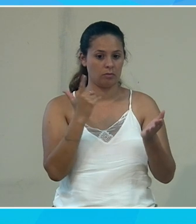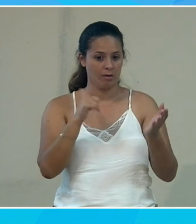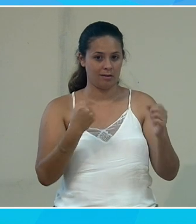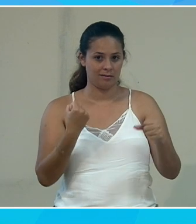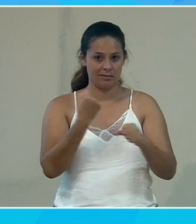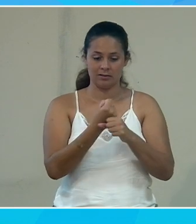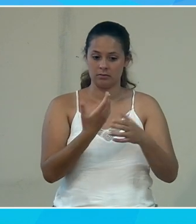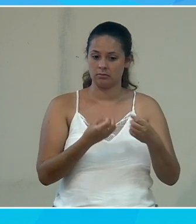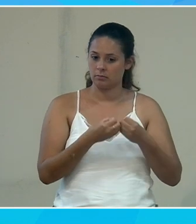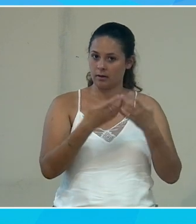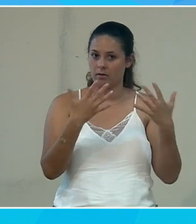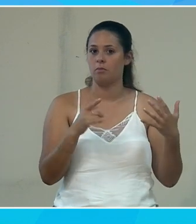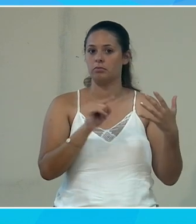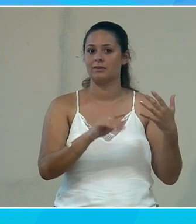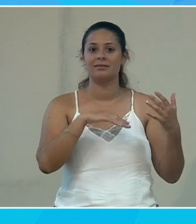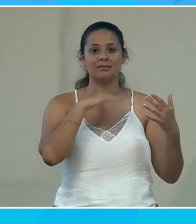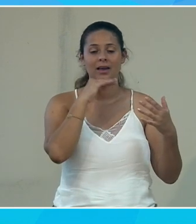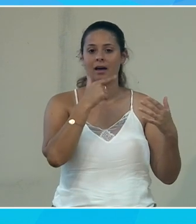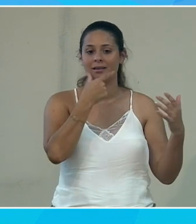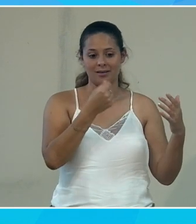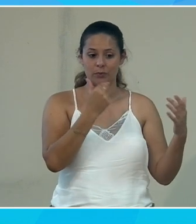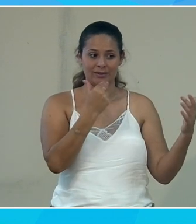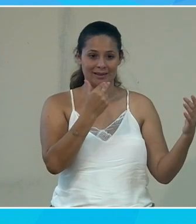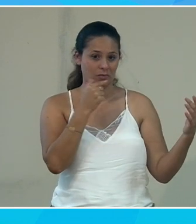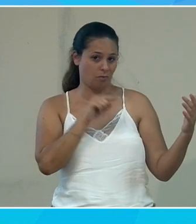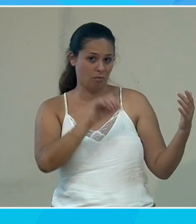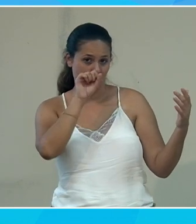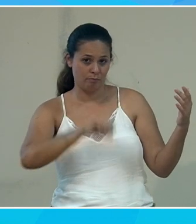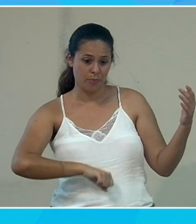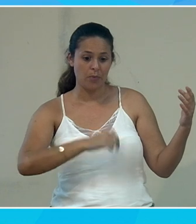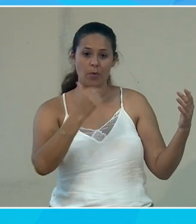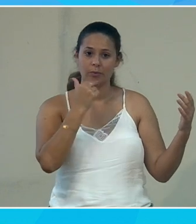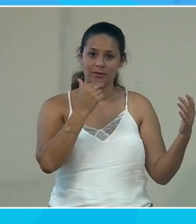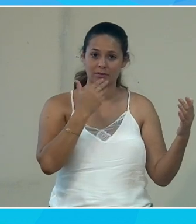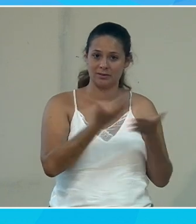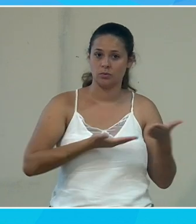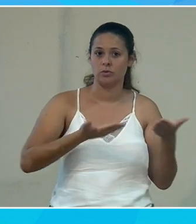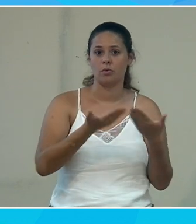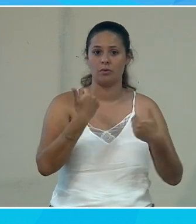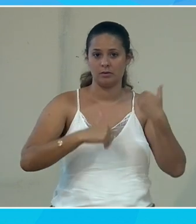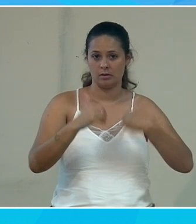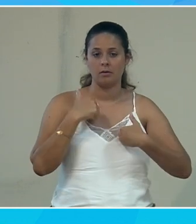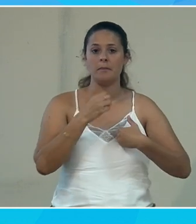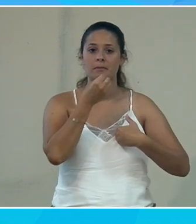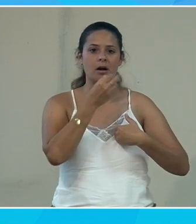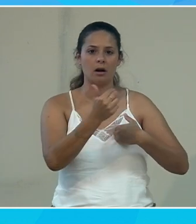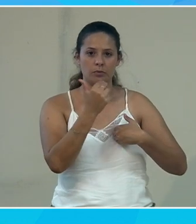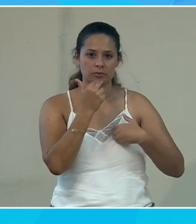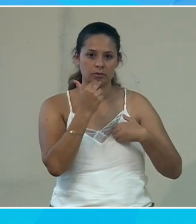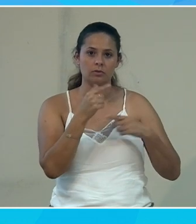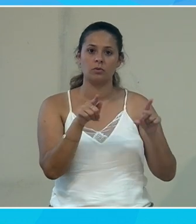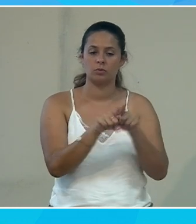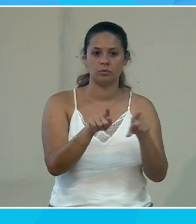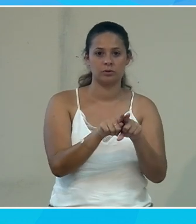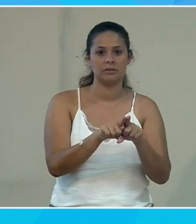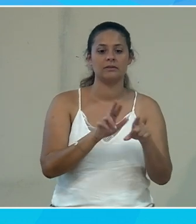vous développez une application qui est très ergonomique non seulement elle va permettre aux utilisateurs en situation de handicap de bien l'utiliser mais